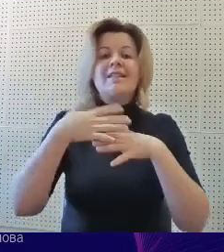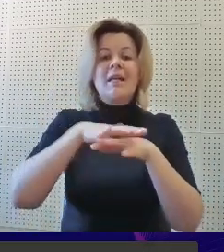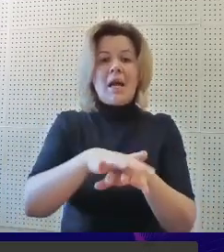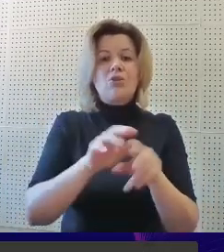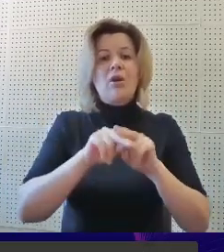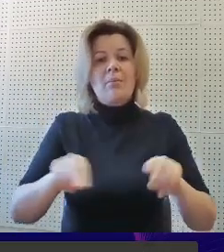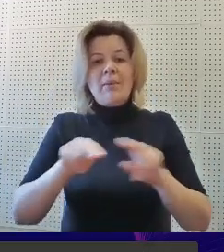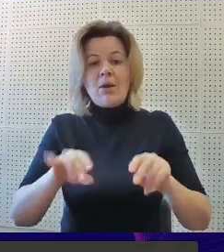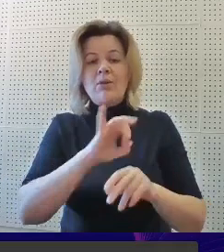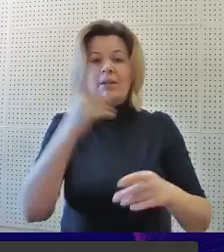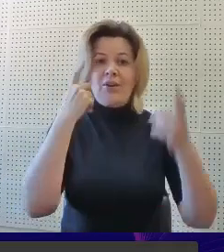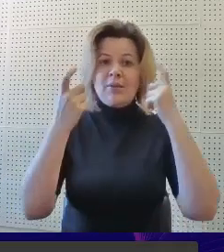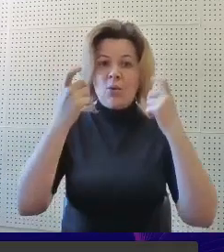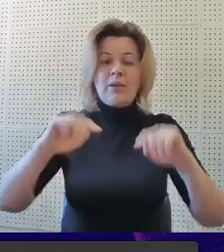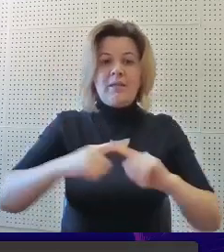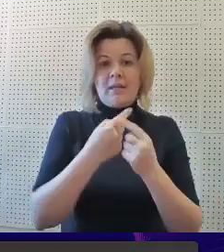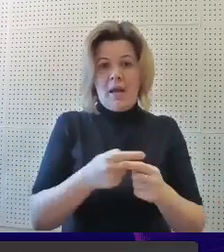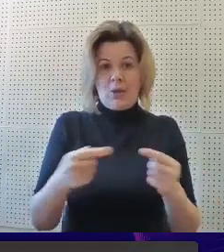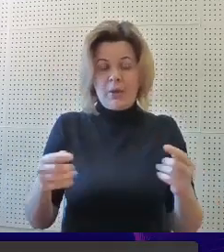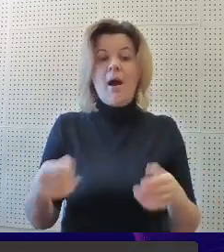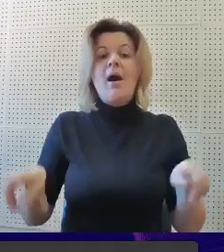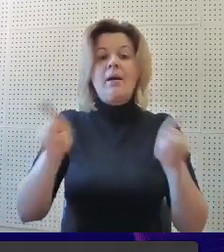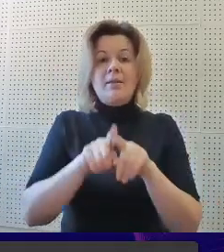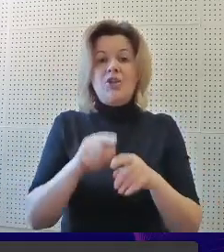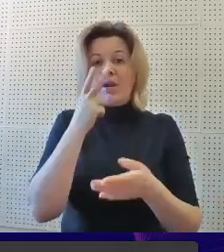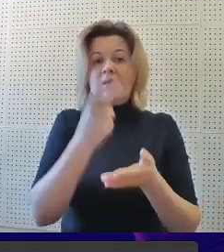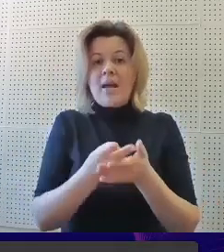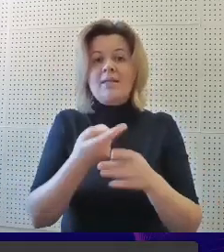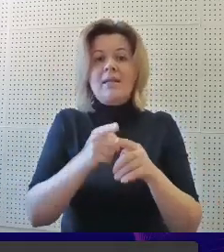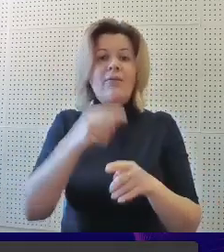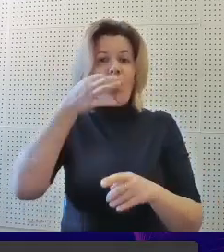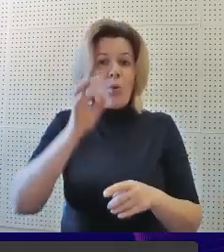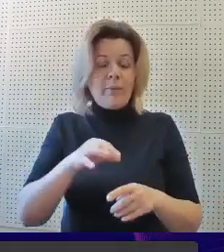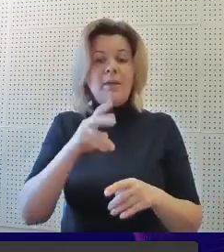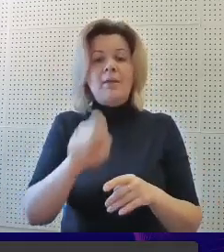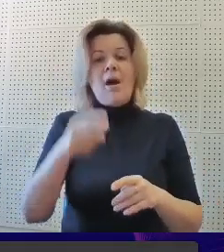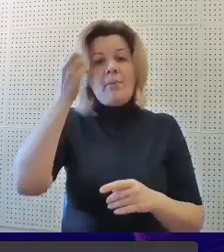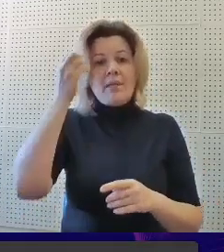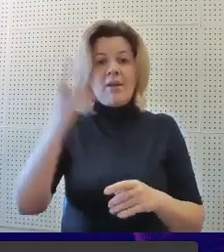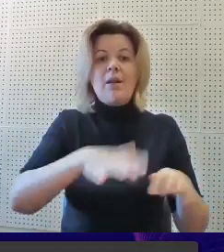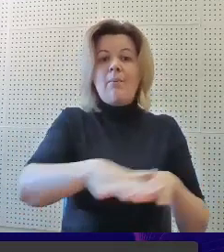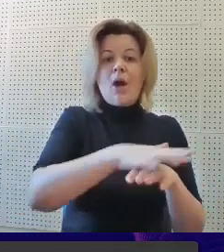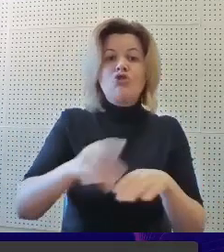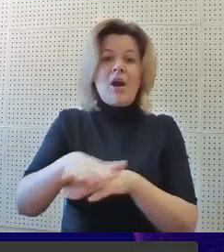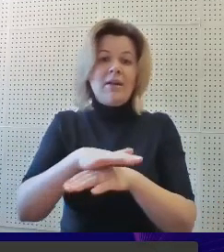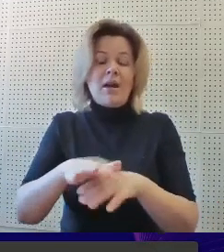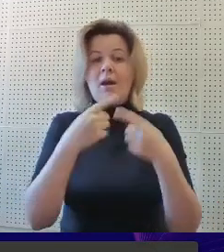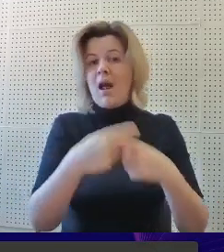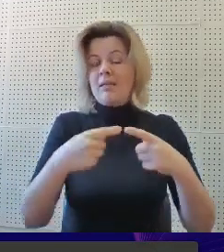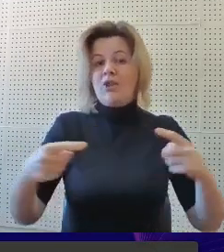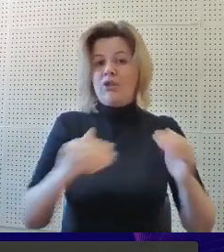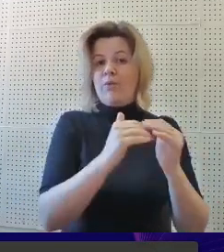интеграцию педагогических и информационных технологий, а также трансляция данного опыта на образовательных